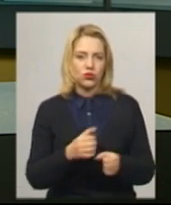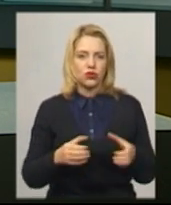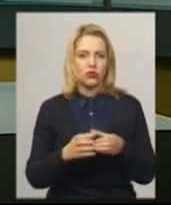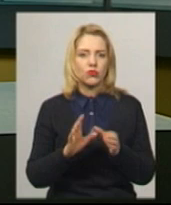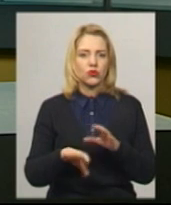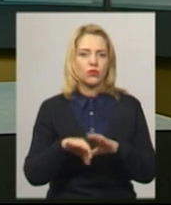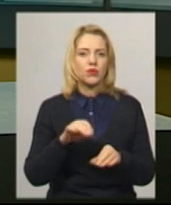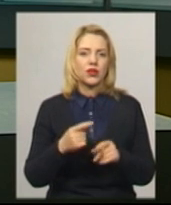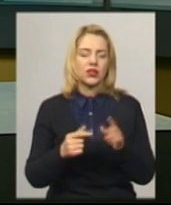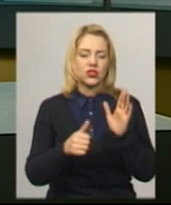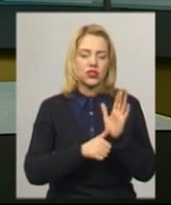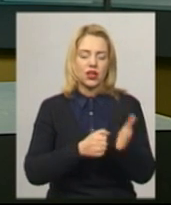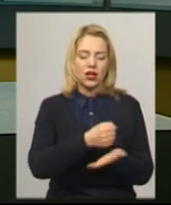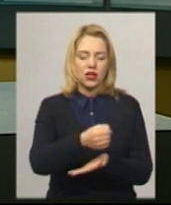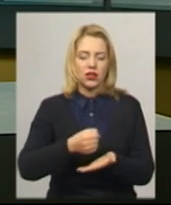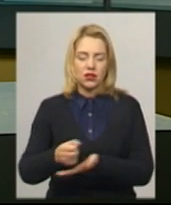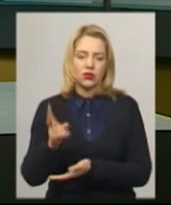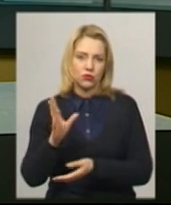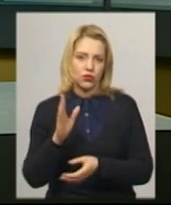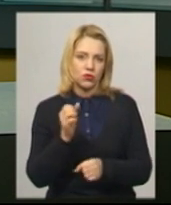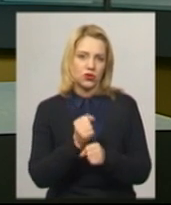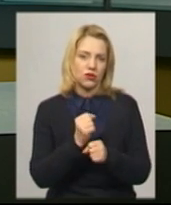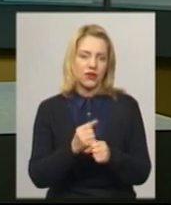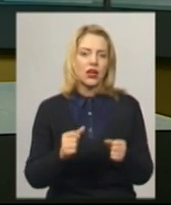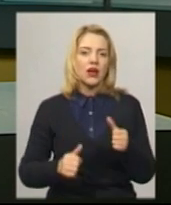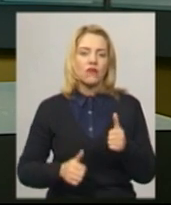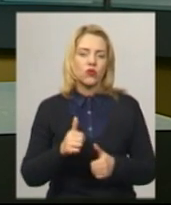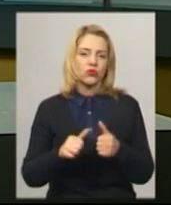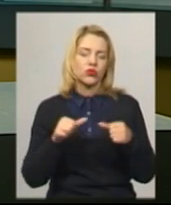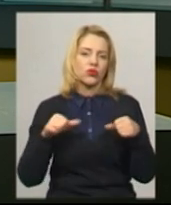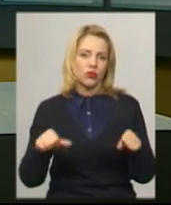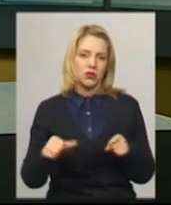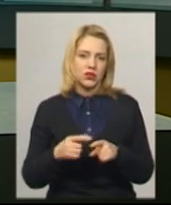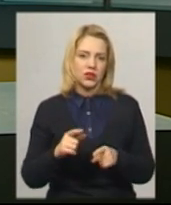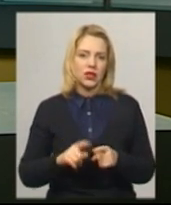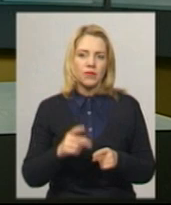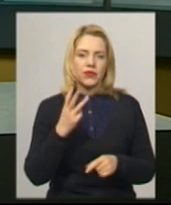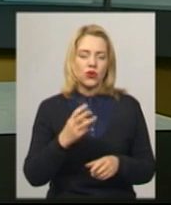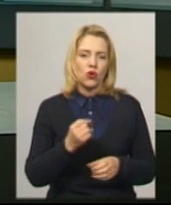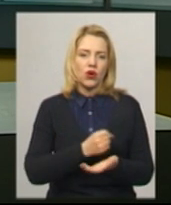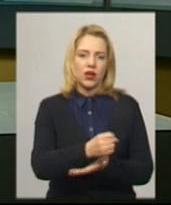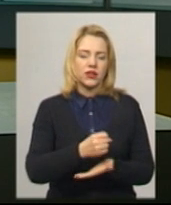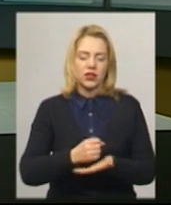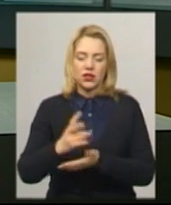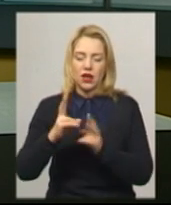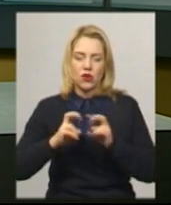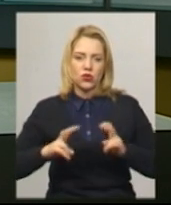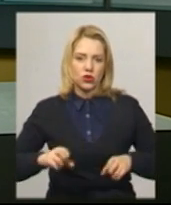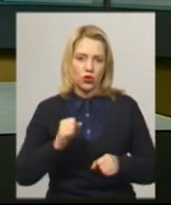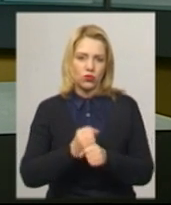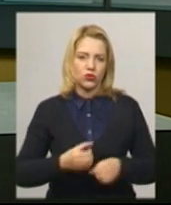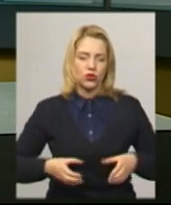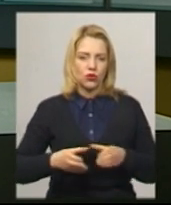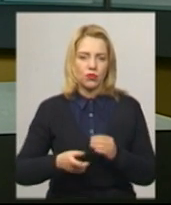шести кандидатів трьох, які працюватимуть у конкурсній комісії. Зі слів Сергія Худого, трьох кандидатів на розгляд робочої групи